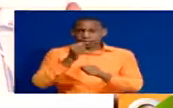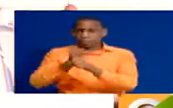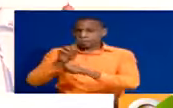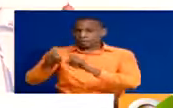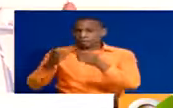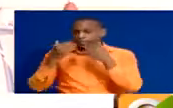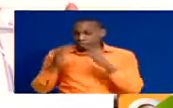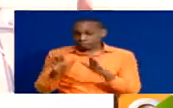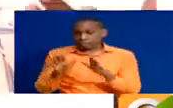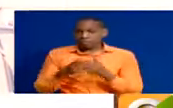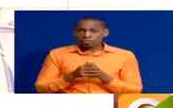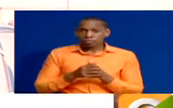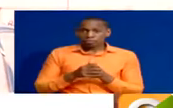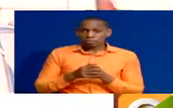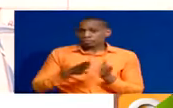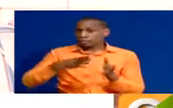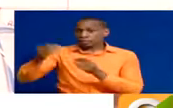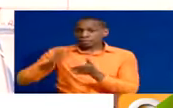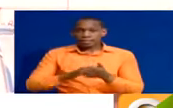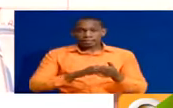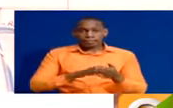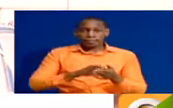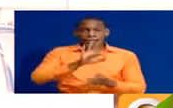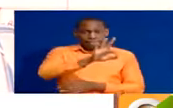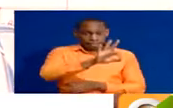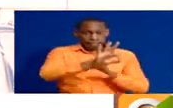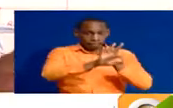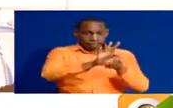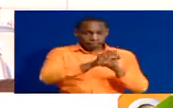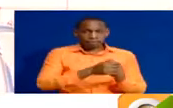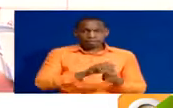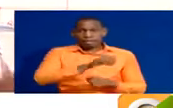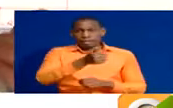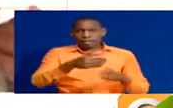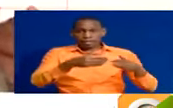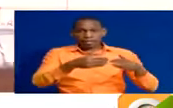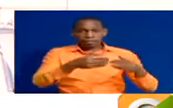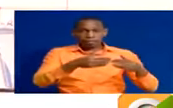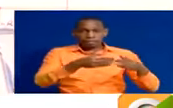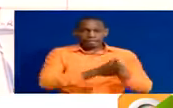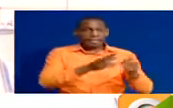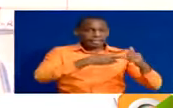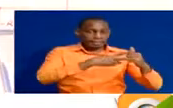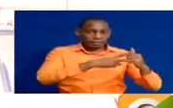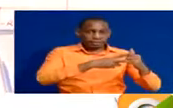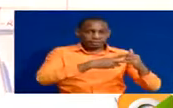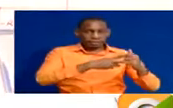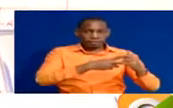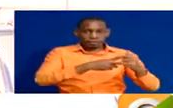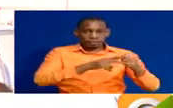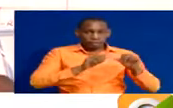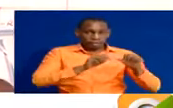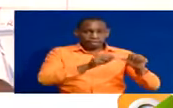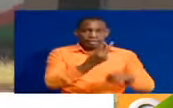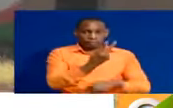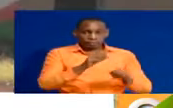mtiani, wakaenda, three of them. Kuna wale wadarasa la saba mbao wamepaki